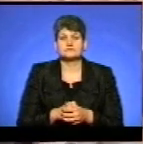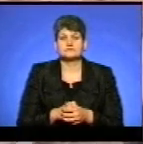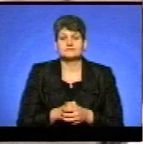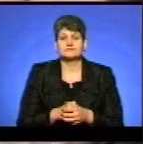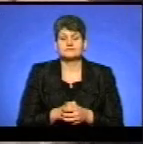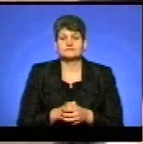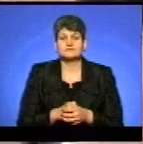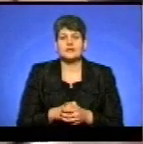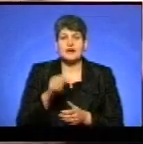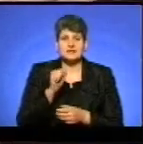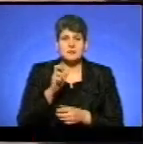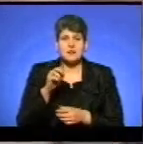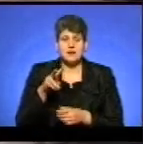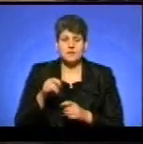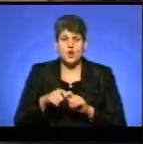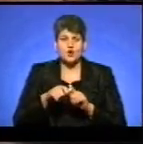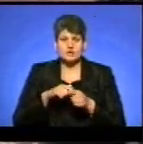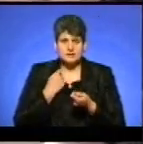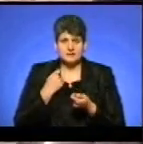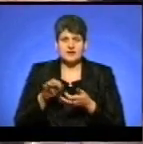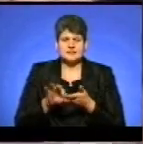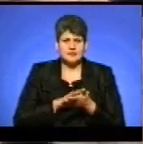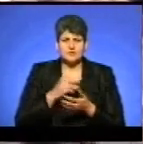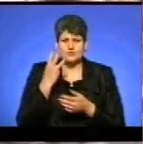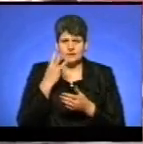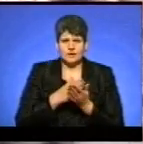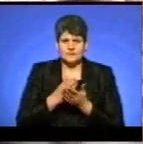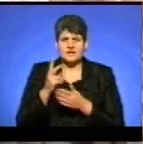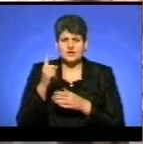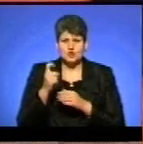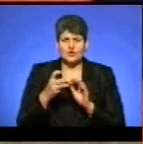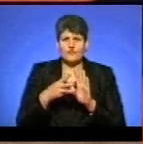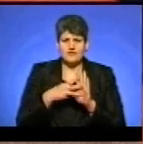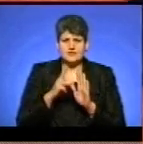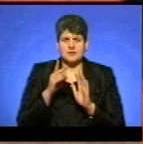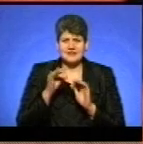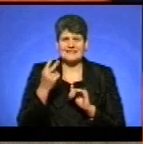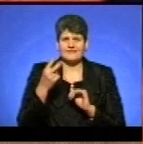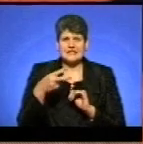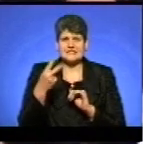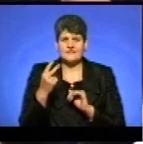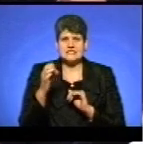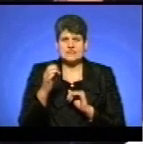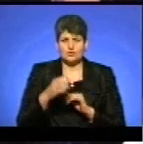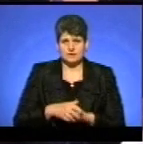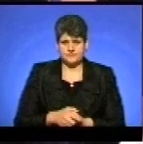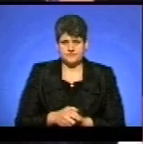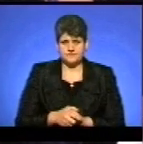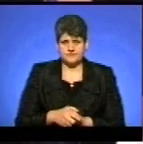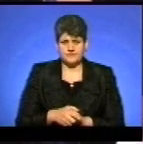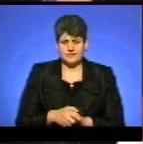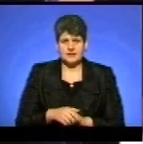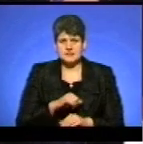Андрій Балабух розриває одночасно три колоди, а це 108 карт за 22 секунди. На найшвидше